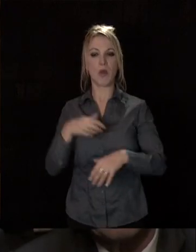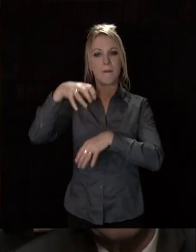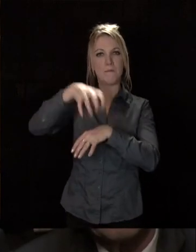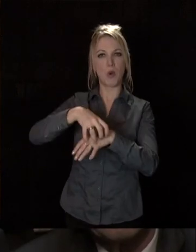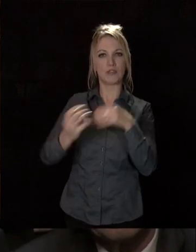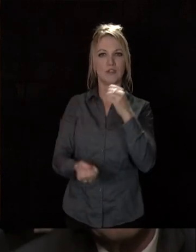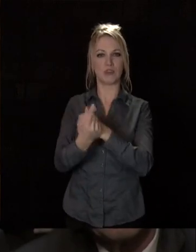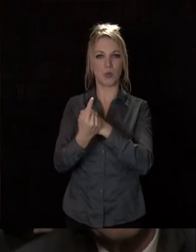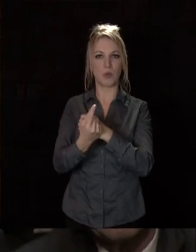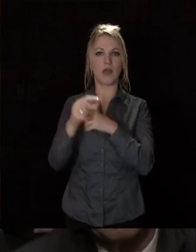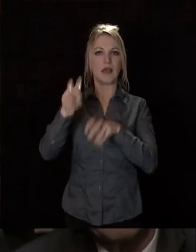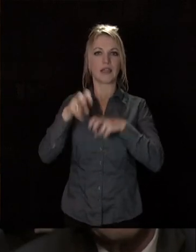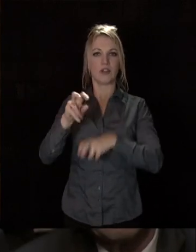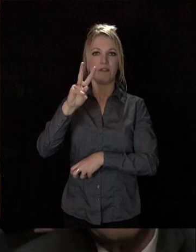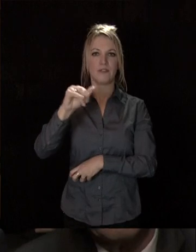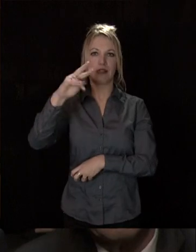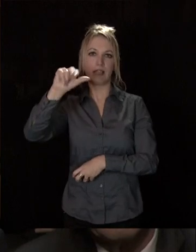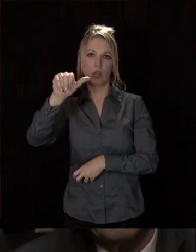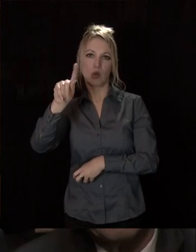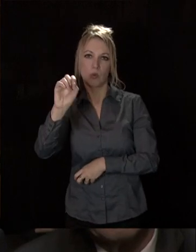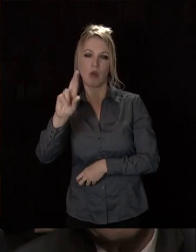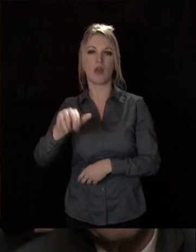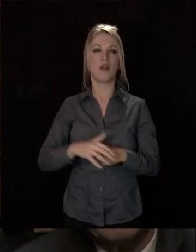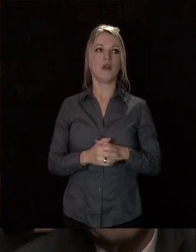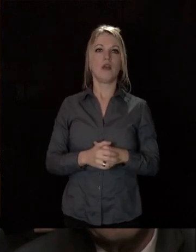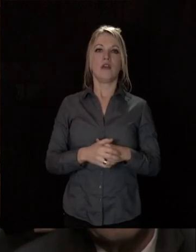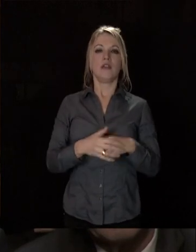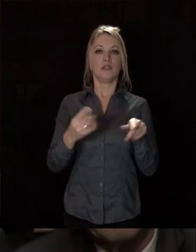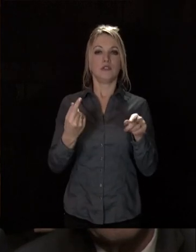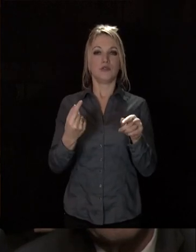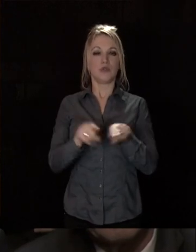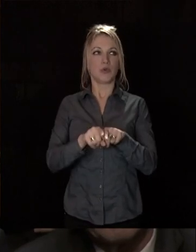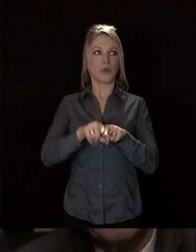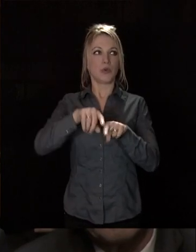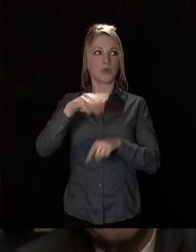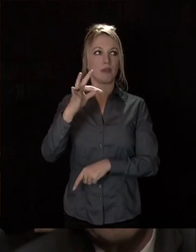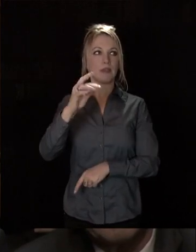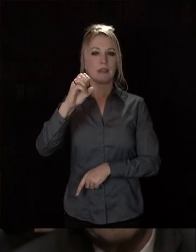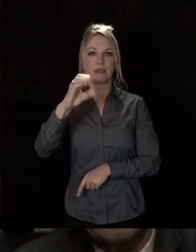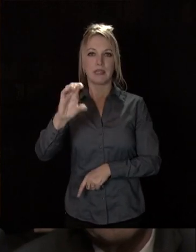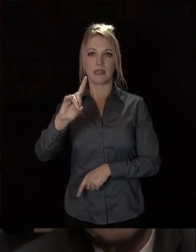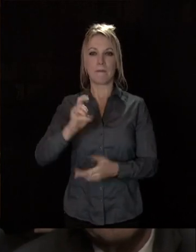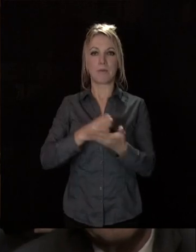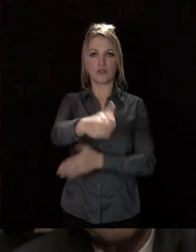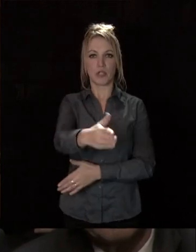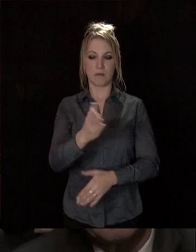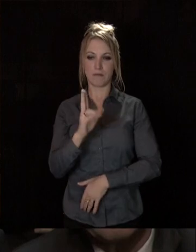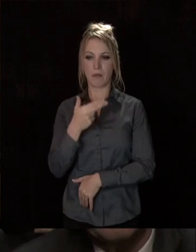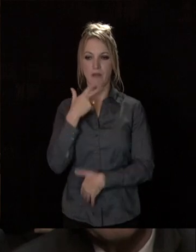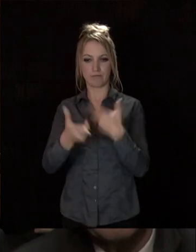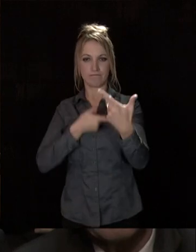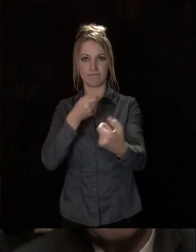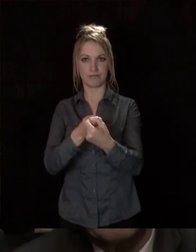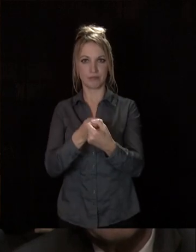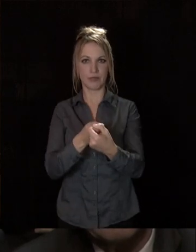agricole Vitagora, sur Agronov et sur la foodtech. Ce projet est en parfaite adéquation avec un